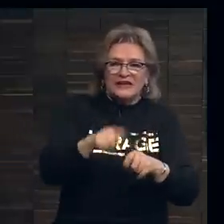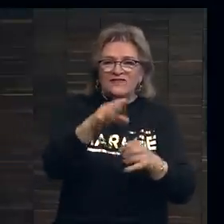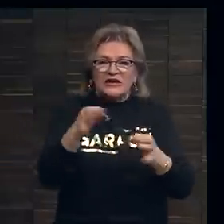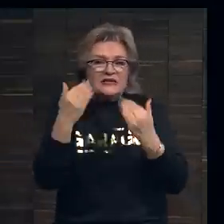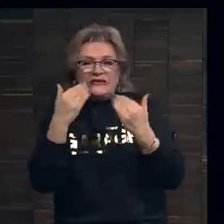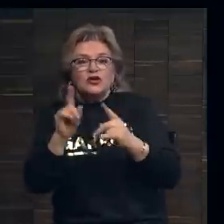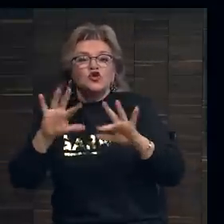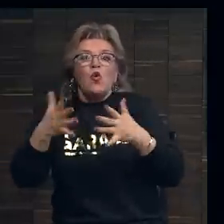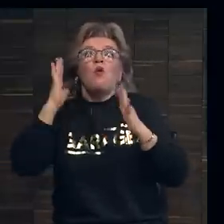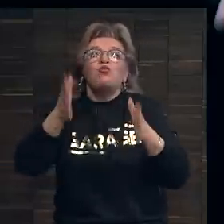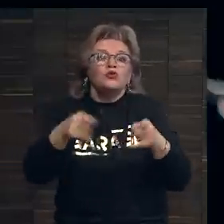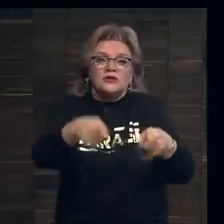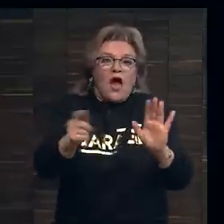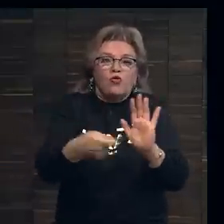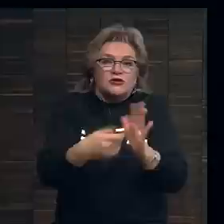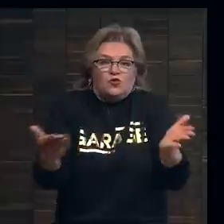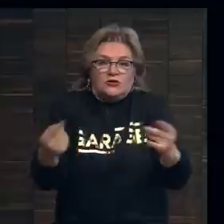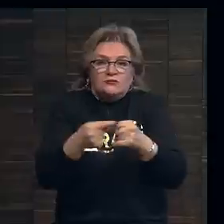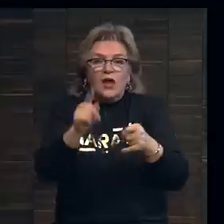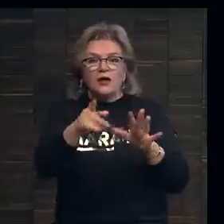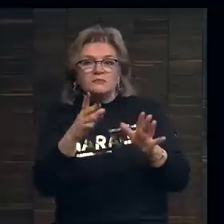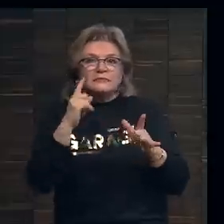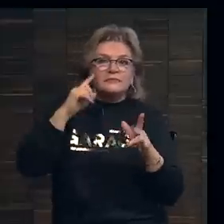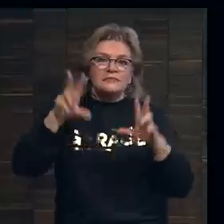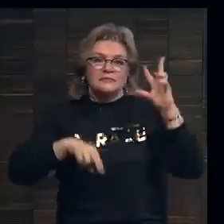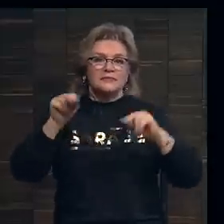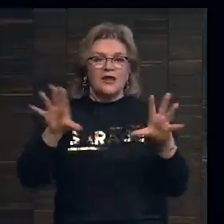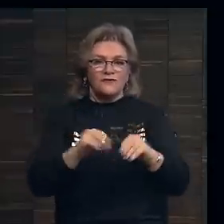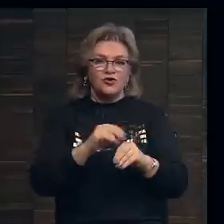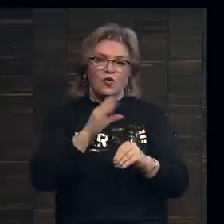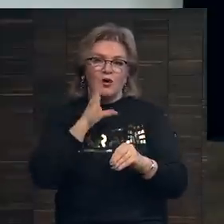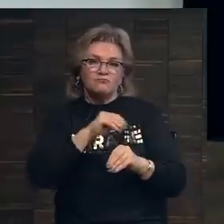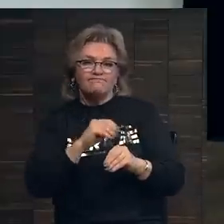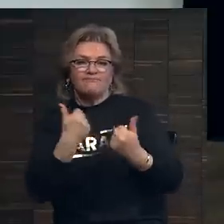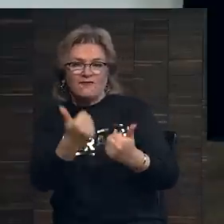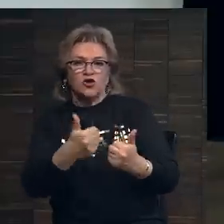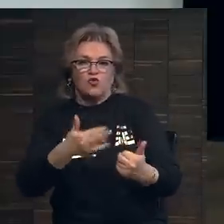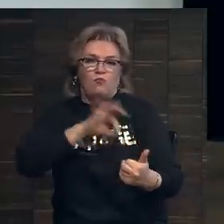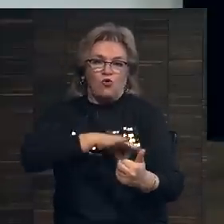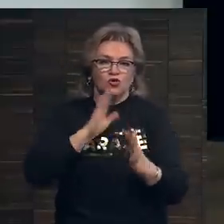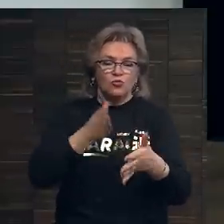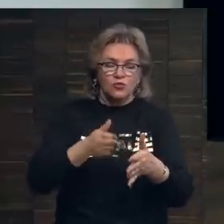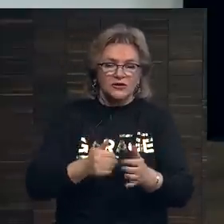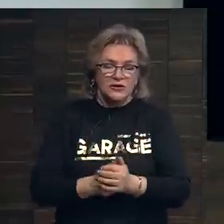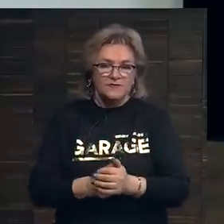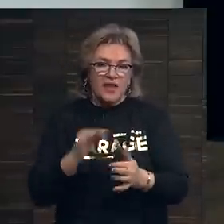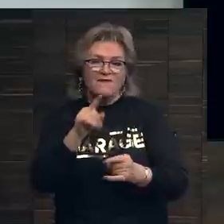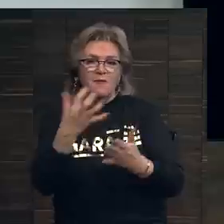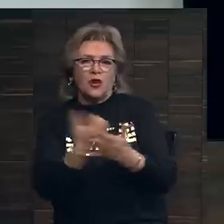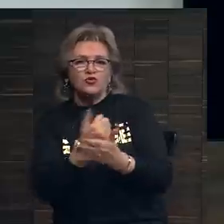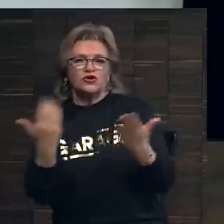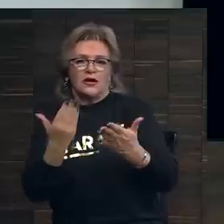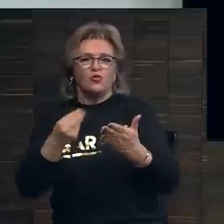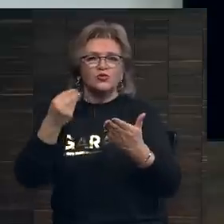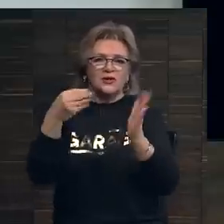никогда не знаете, что случится на конкретном аукционе. Вам стоит только надеяться, что все пройдет в вашу пользу, и вы получите